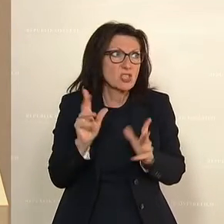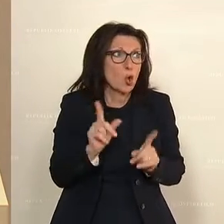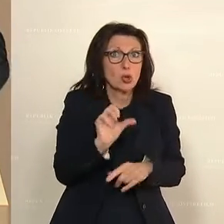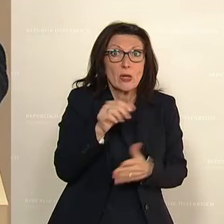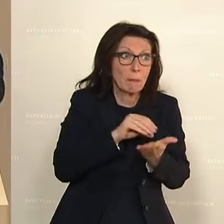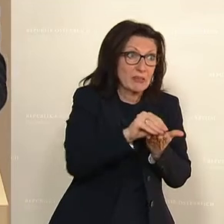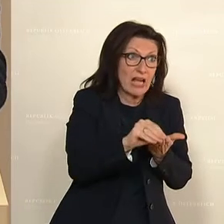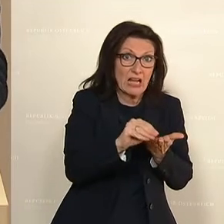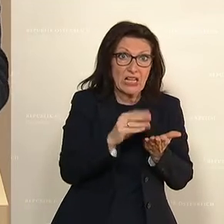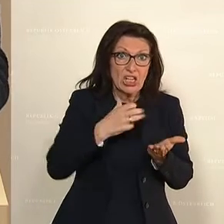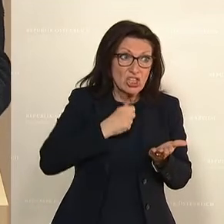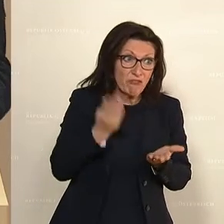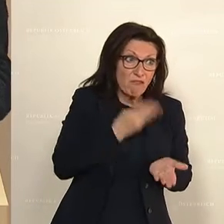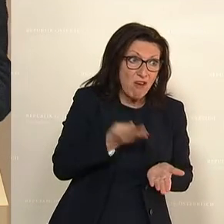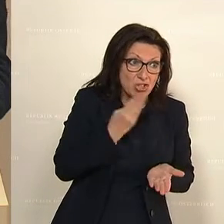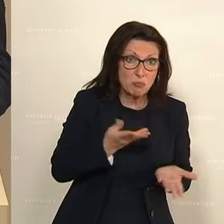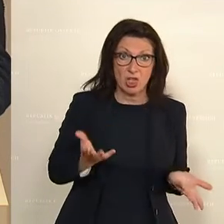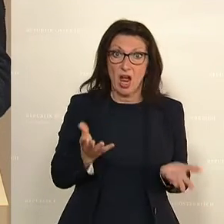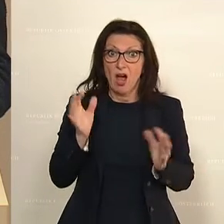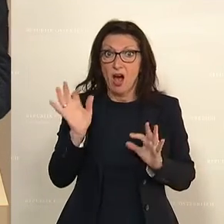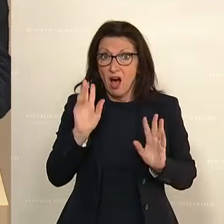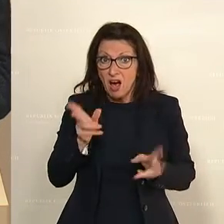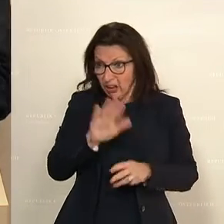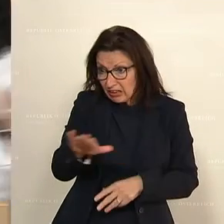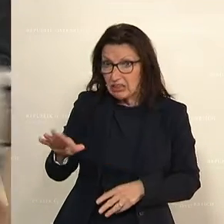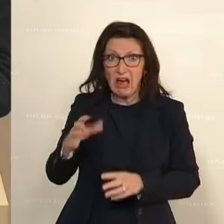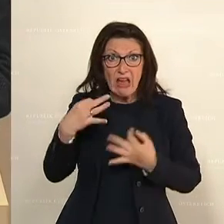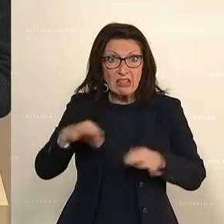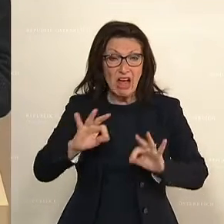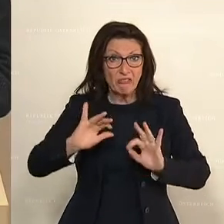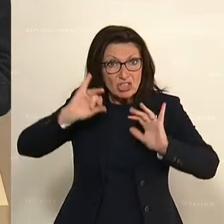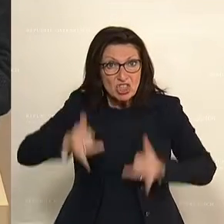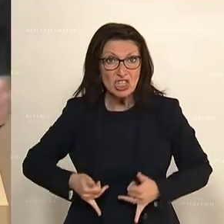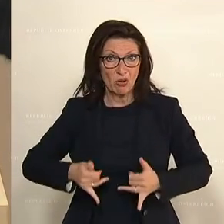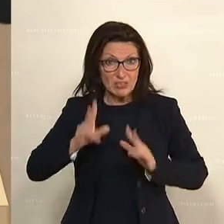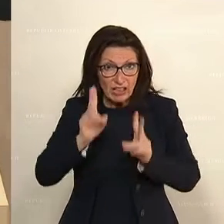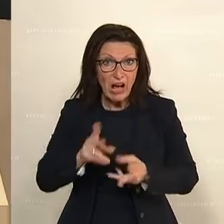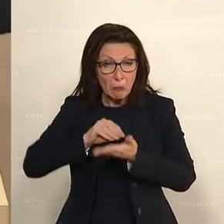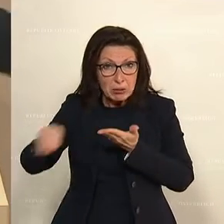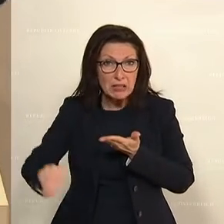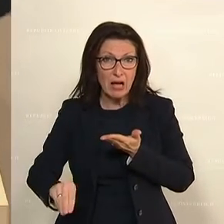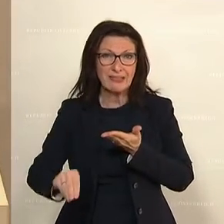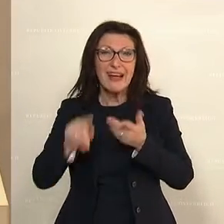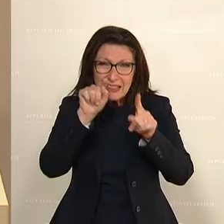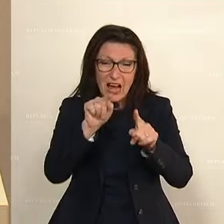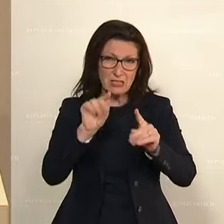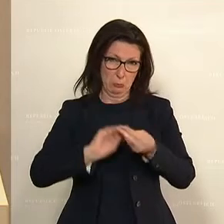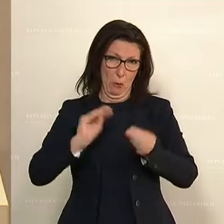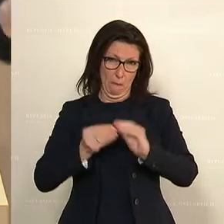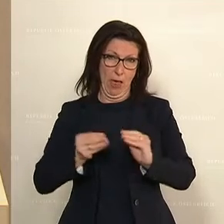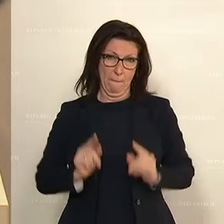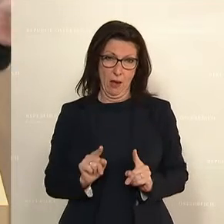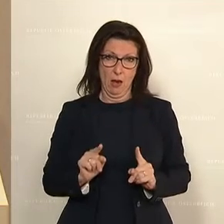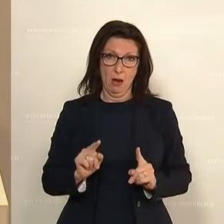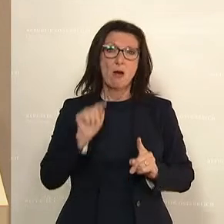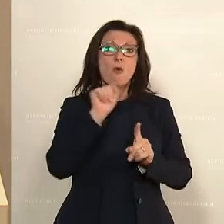Geht sich die Waschmaschine noch aus? Können meine Kinder auf Schulskikurs fahren? Das sind existenzielle Probleme. Und